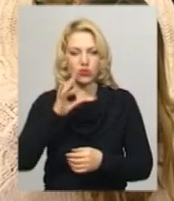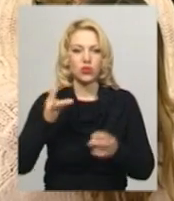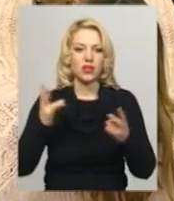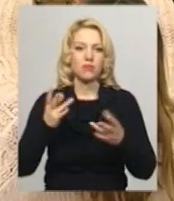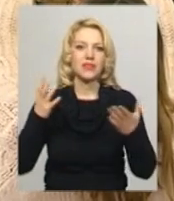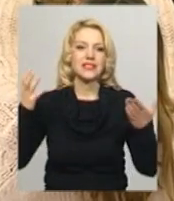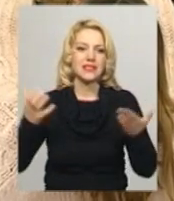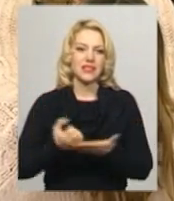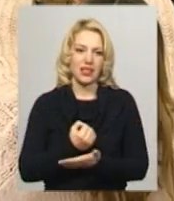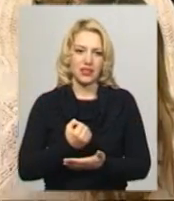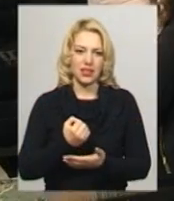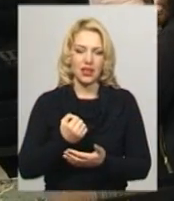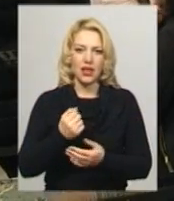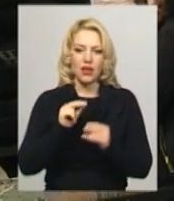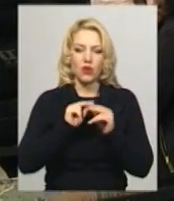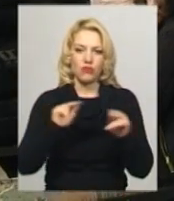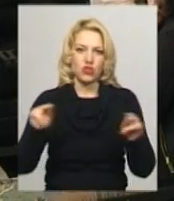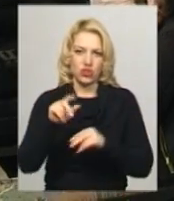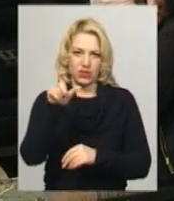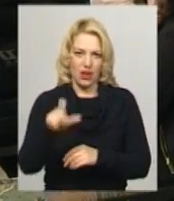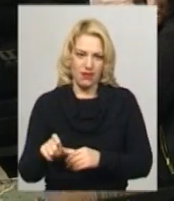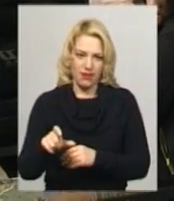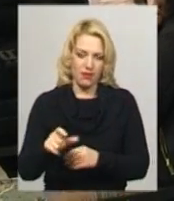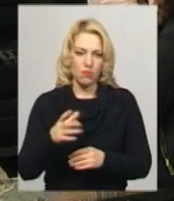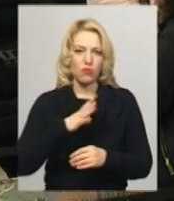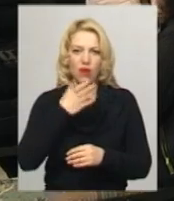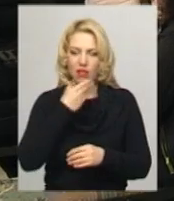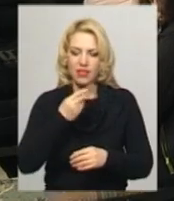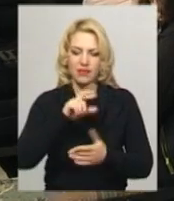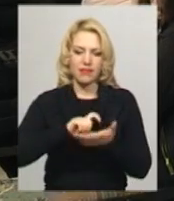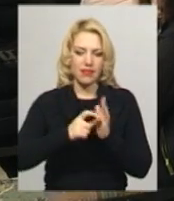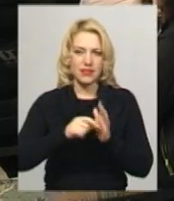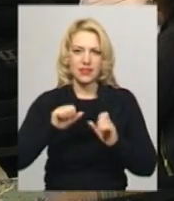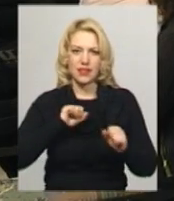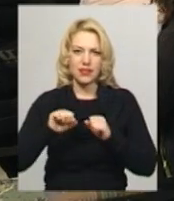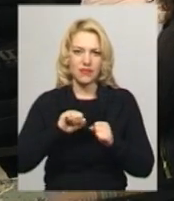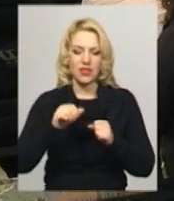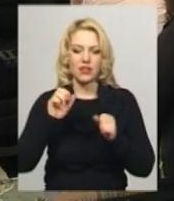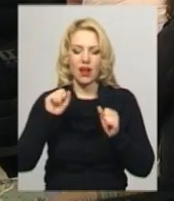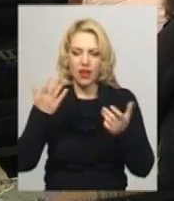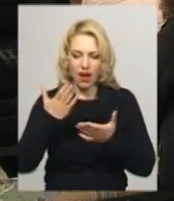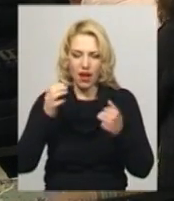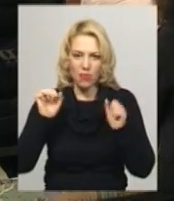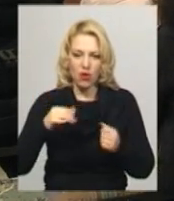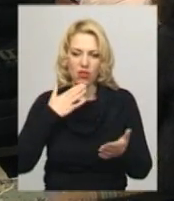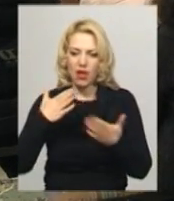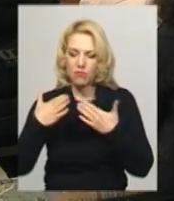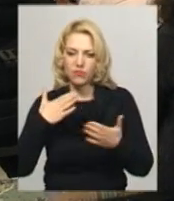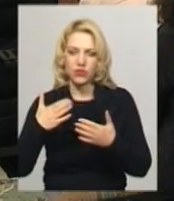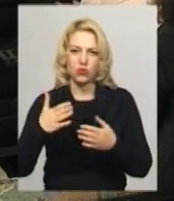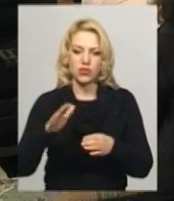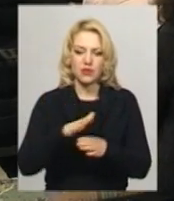іменно його вчителя. У нас був дуже гарний класний керівник, яка дуже вміла побудувати відносини між дітьми. І діти були